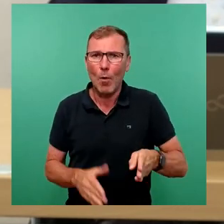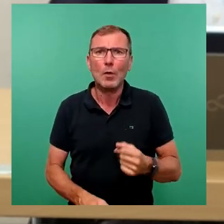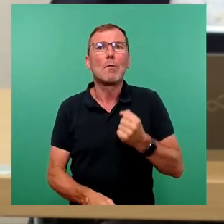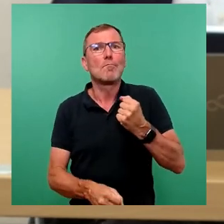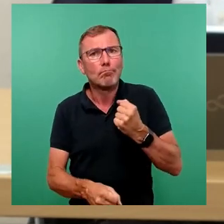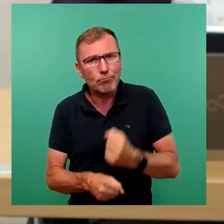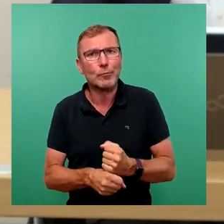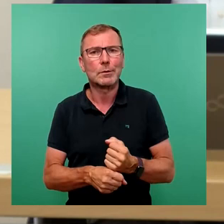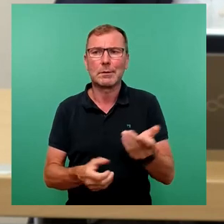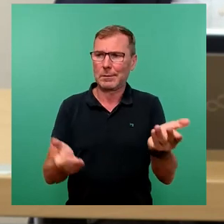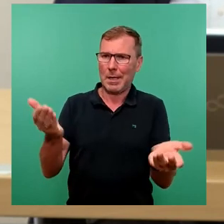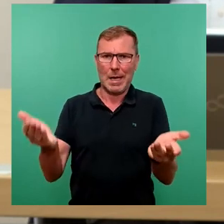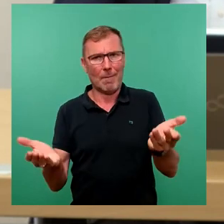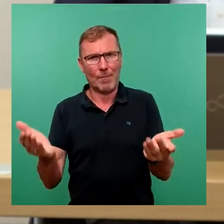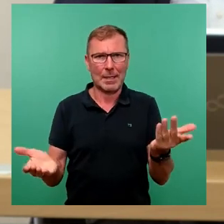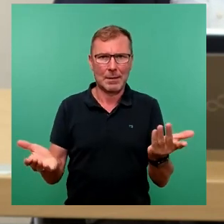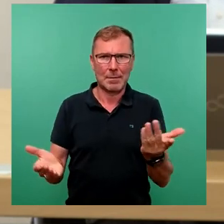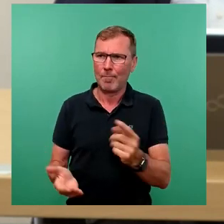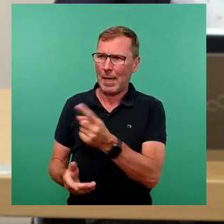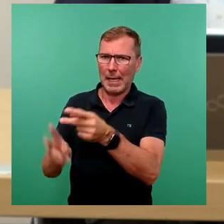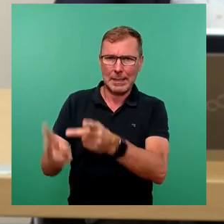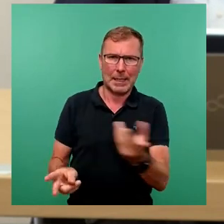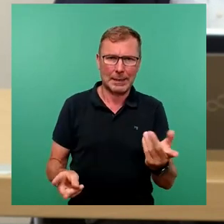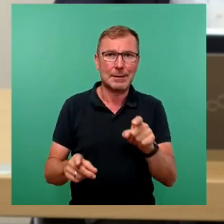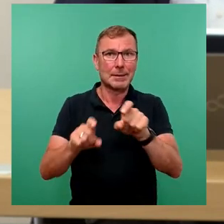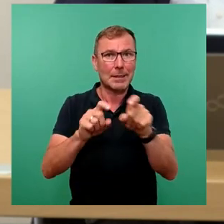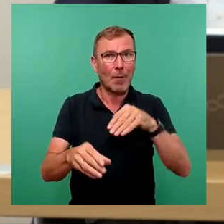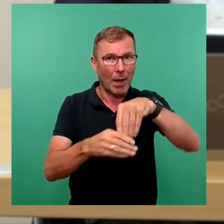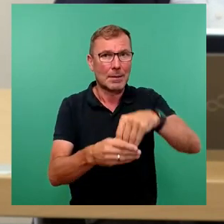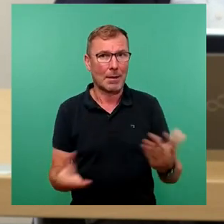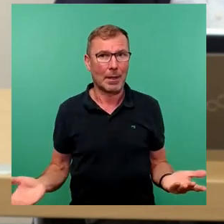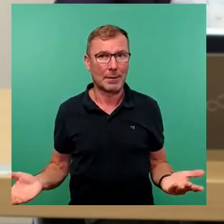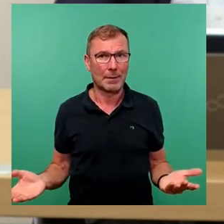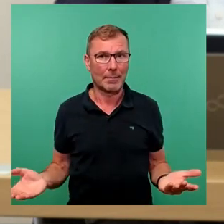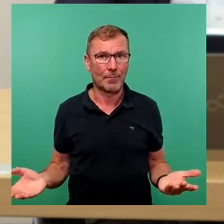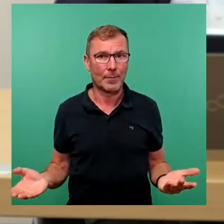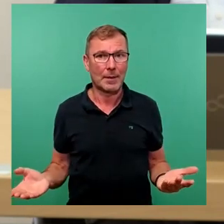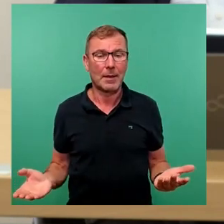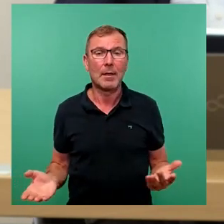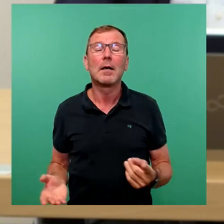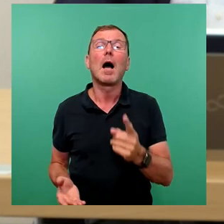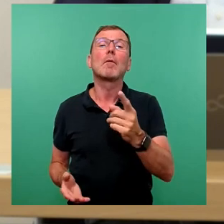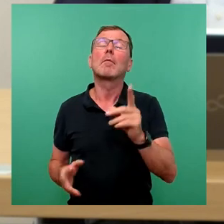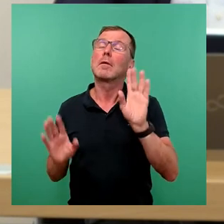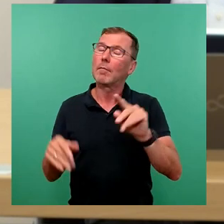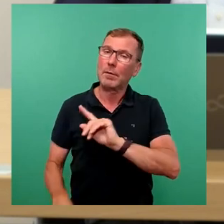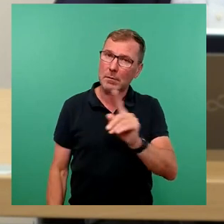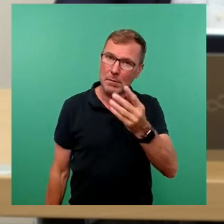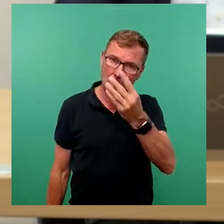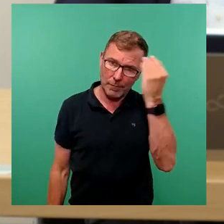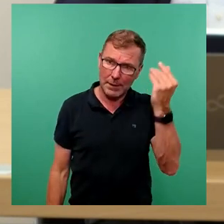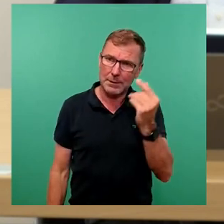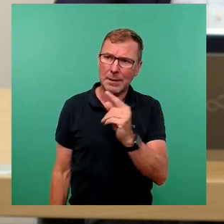abwägen. Und in solchen Thematiken sind wir drin. Ich will ja natürlich nicht außen vor lassen, dass auch die einzelne